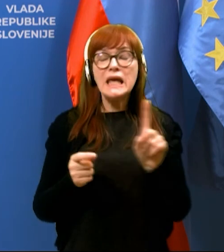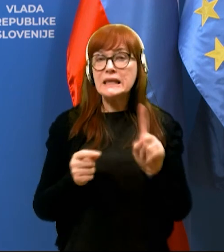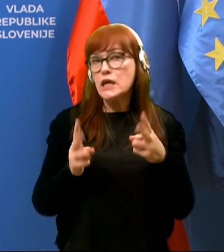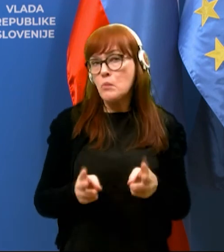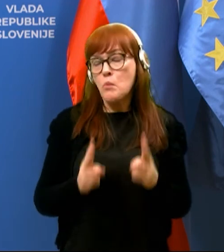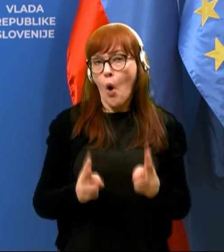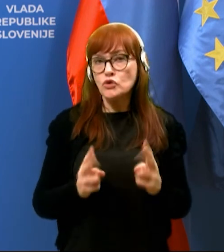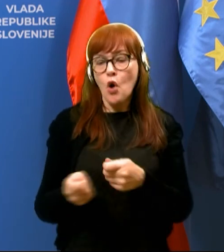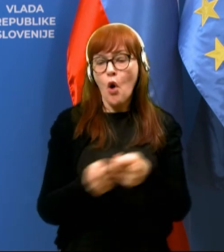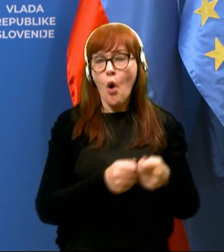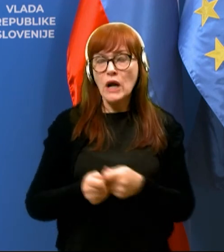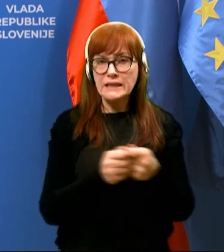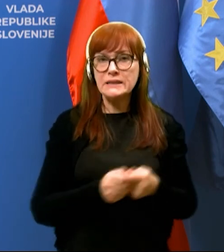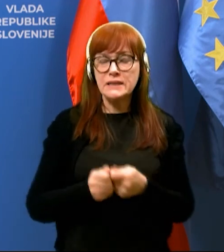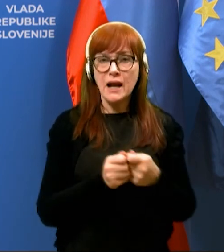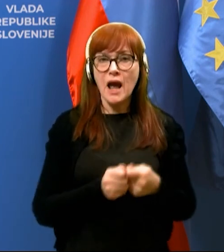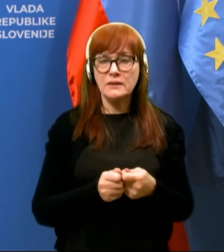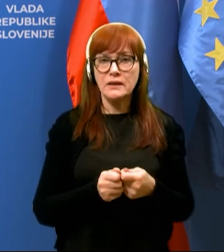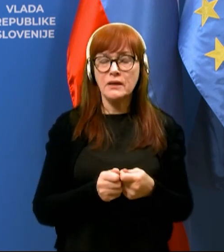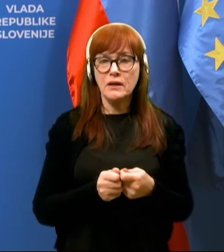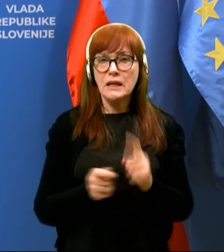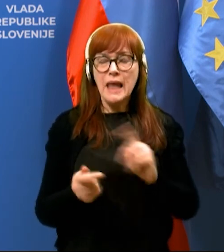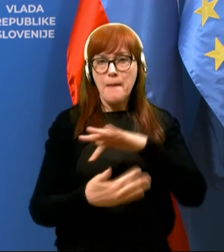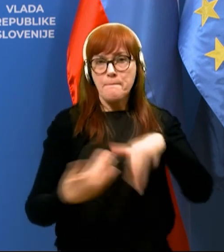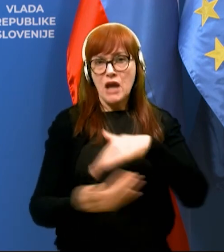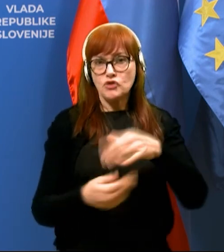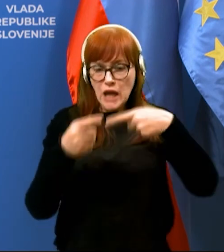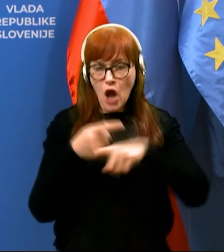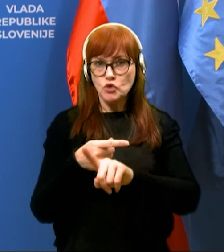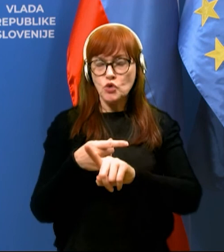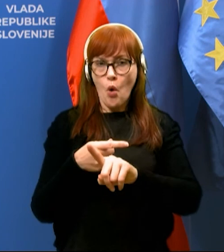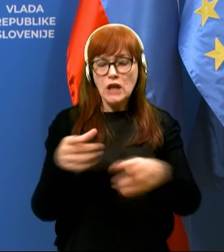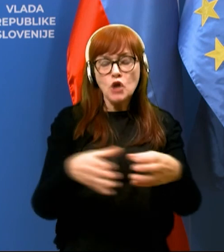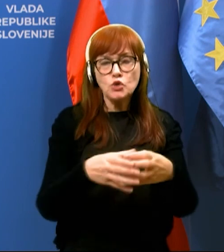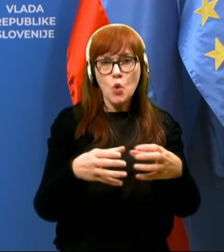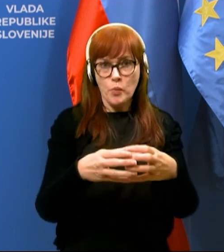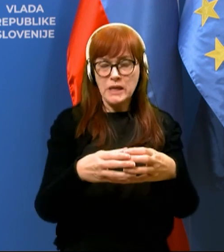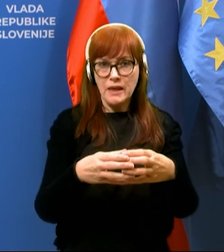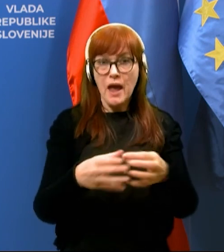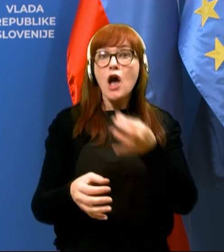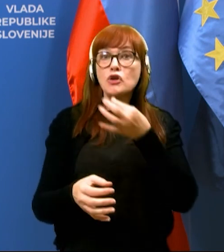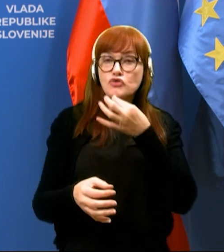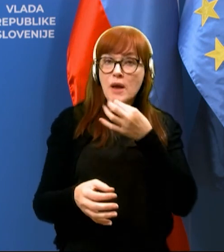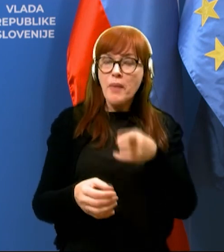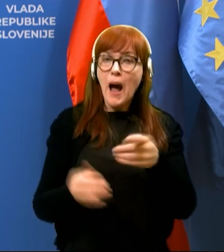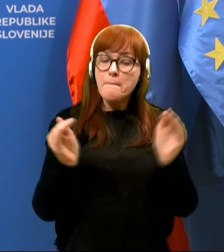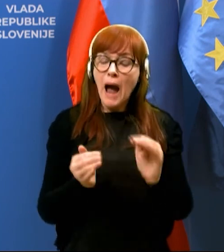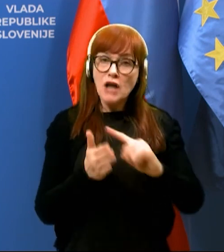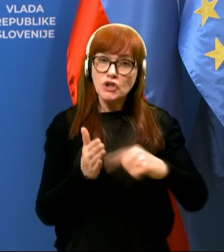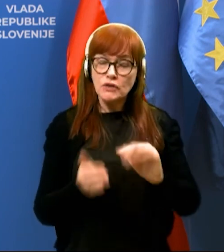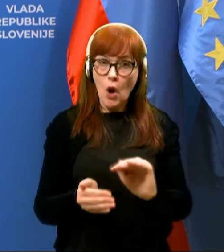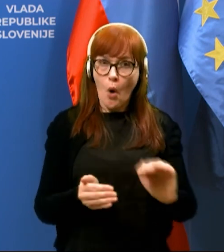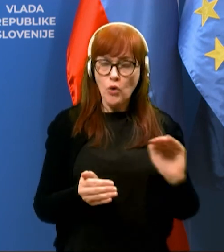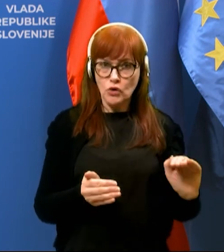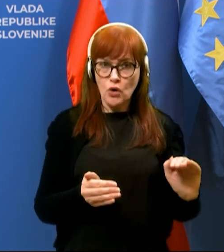organizirati torej ne mešanja znotraj skupine. Če pa gre za manjše števil otrok, pa je